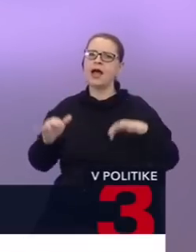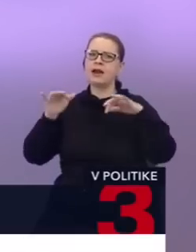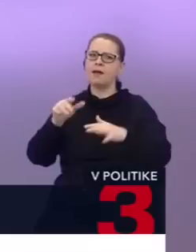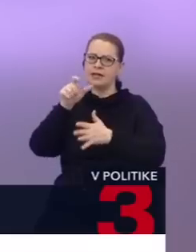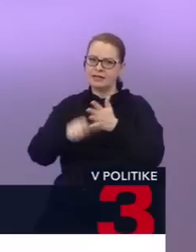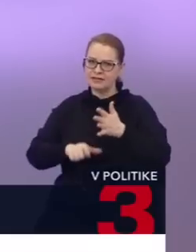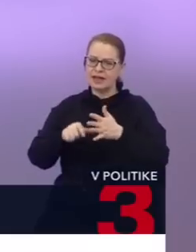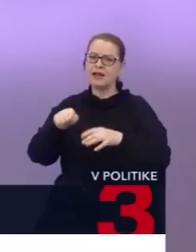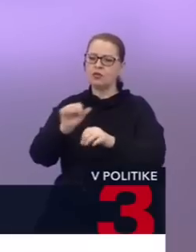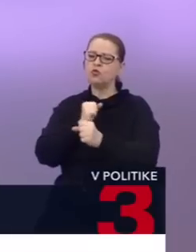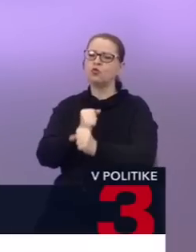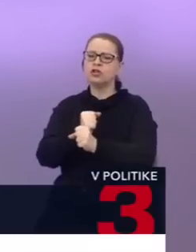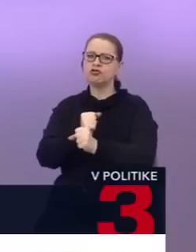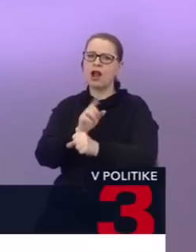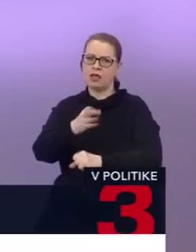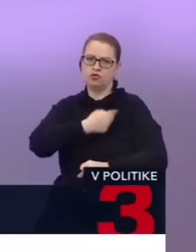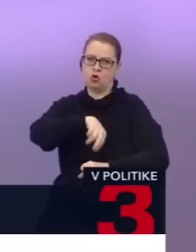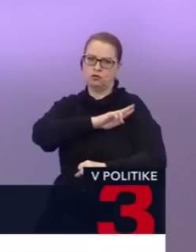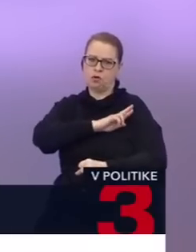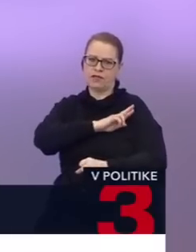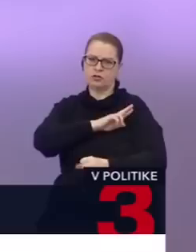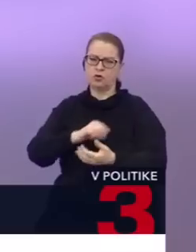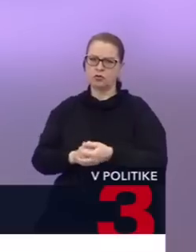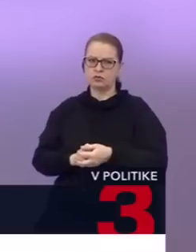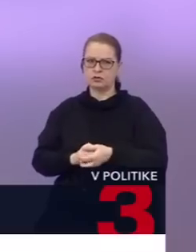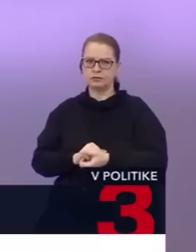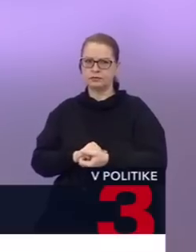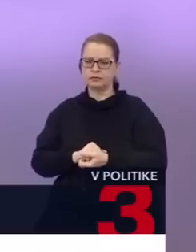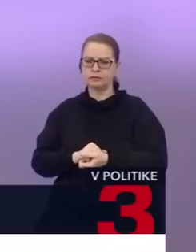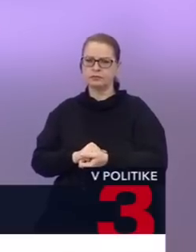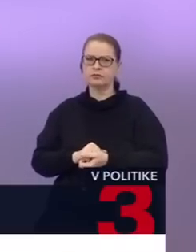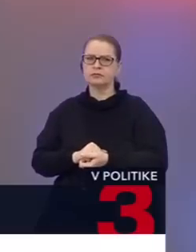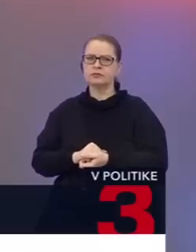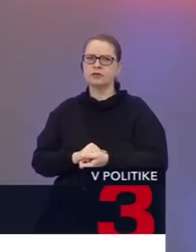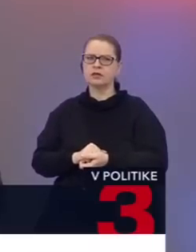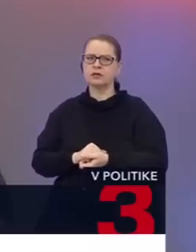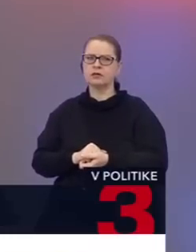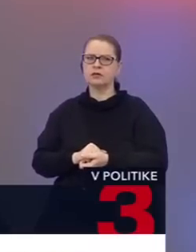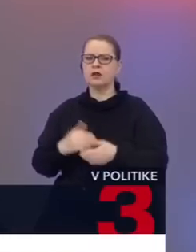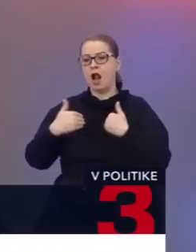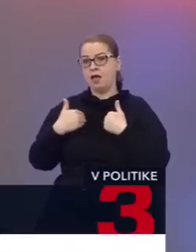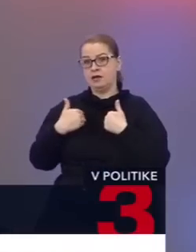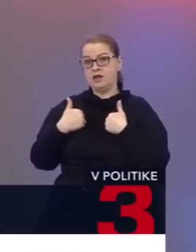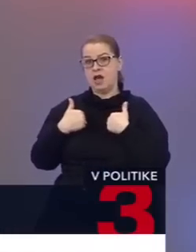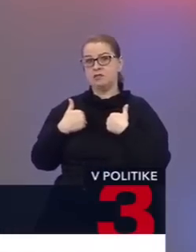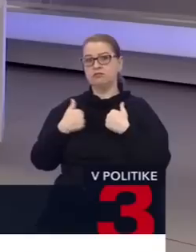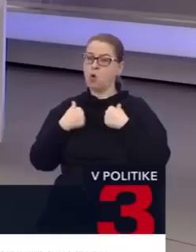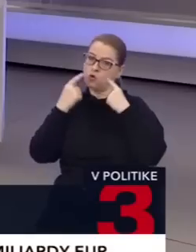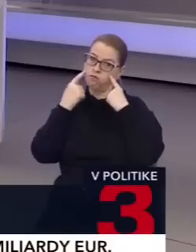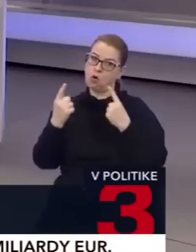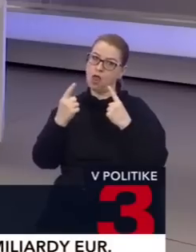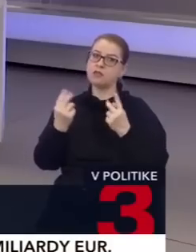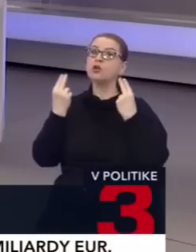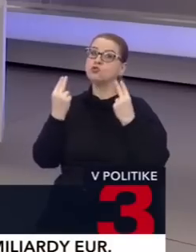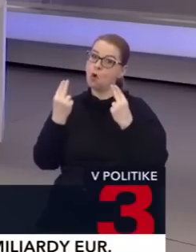zodpovednosť pri tom, čo budú schváľovať. A to je úplne kľúčové. Ale môj pohľad je, že je